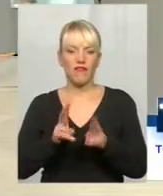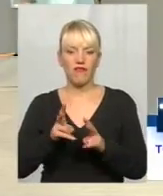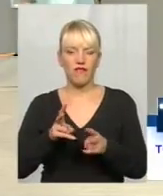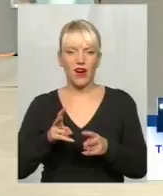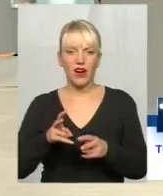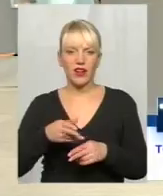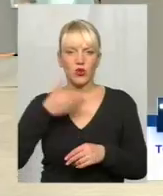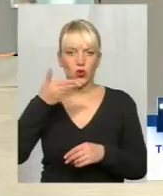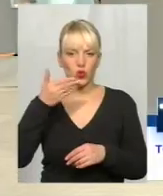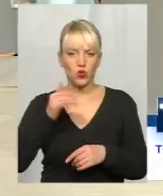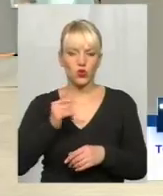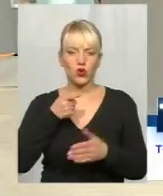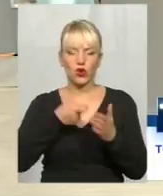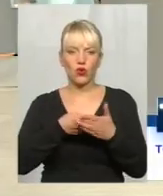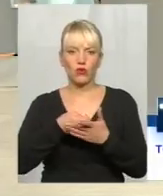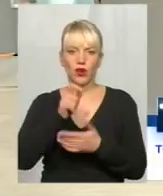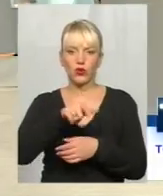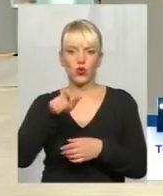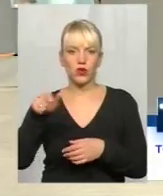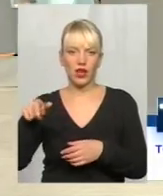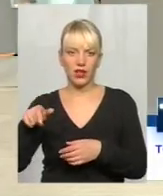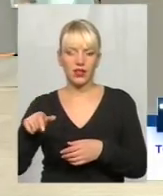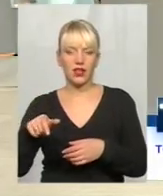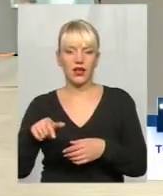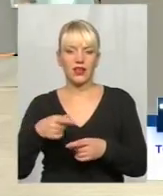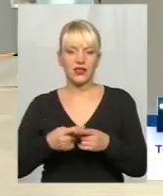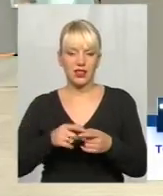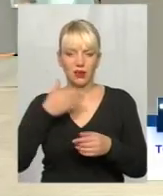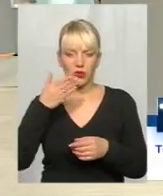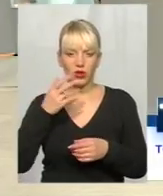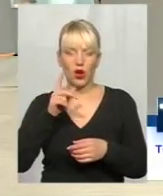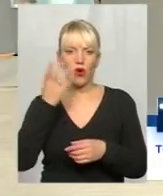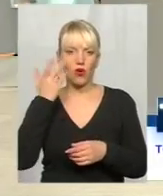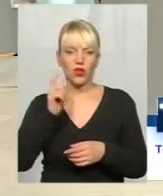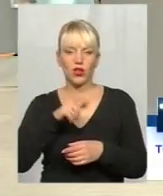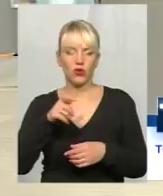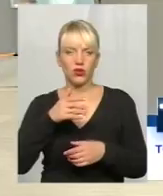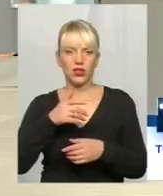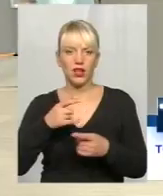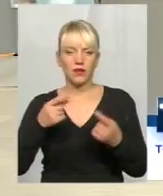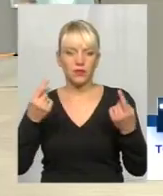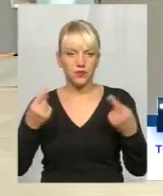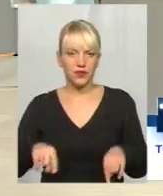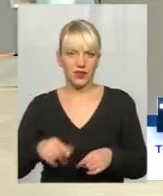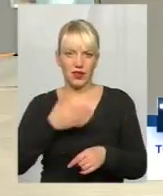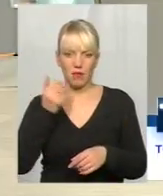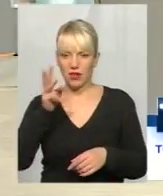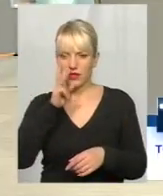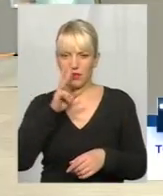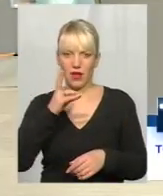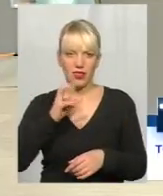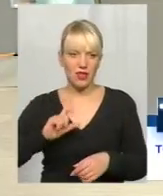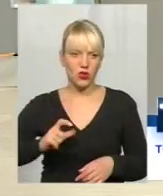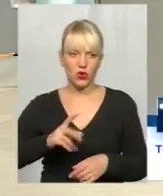багатою, коли люди до забожіння доходять немає в чині зарплату, ні до віх, ні освіта,